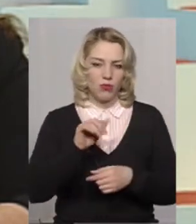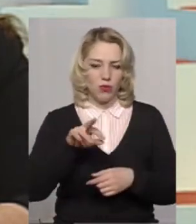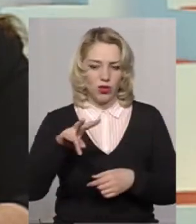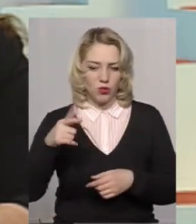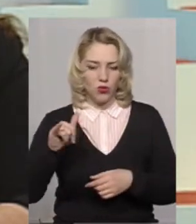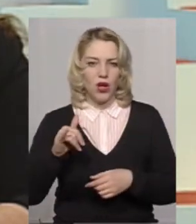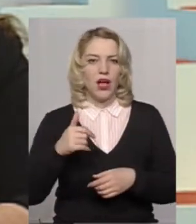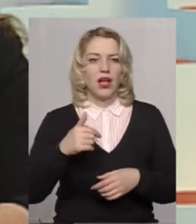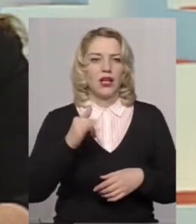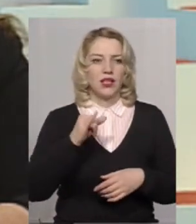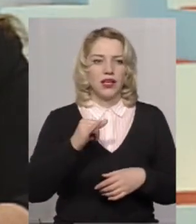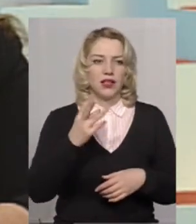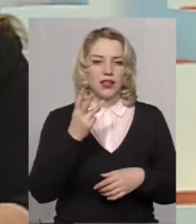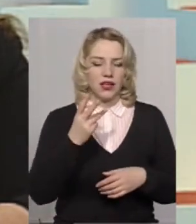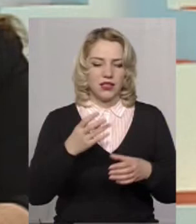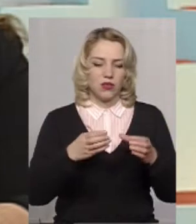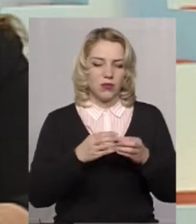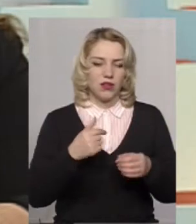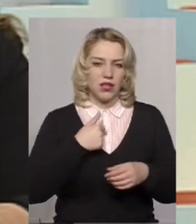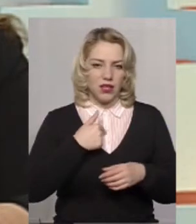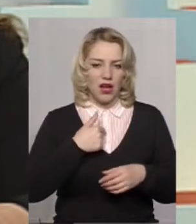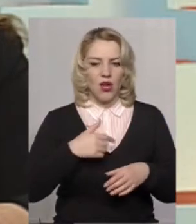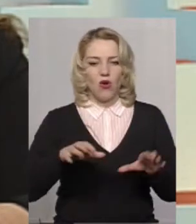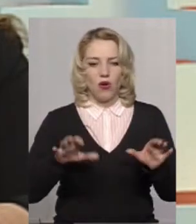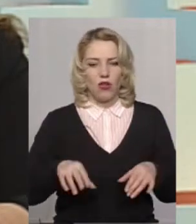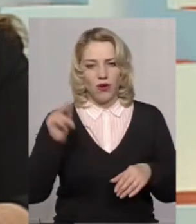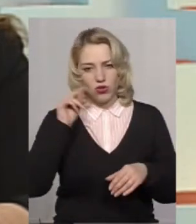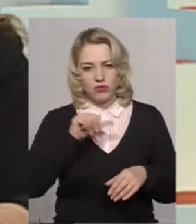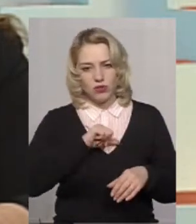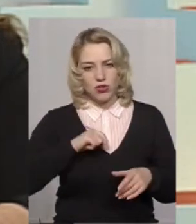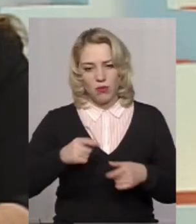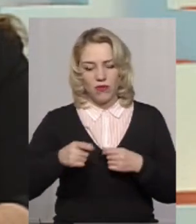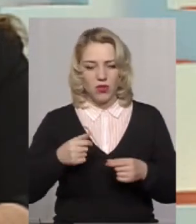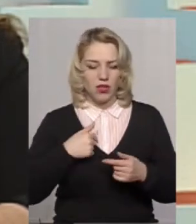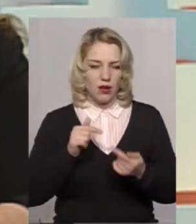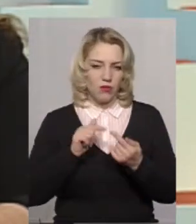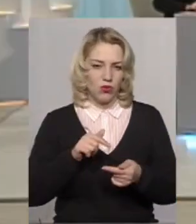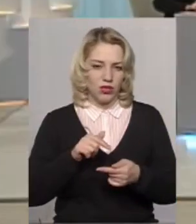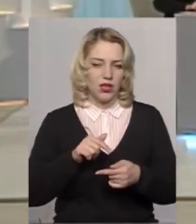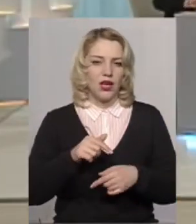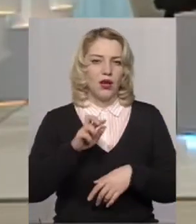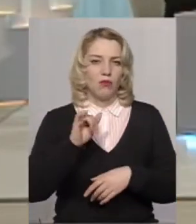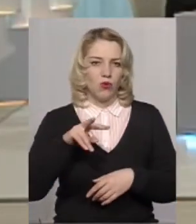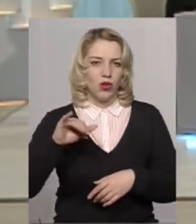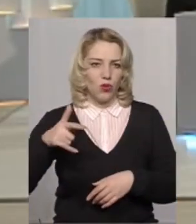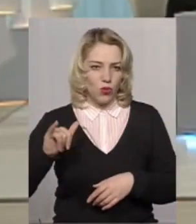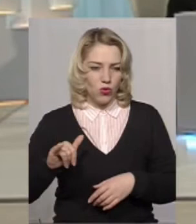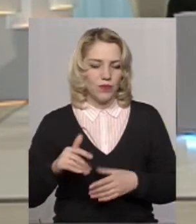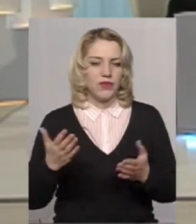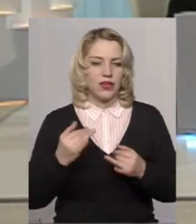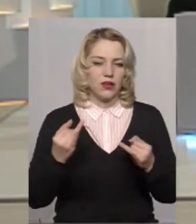працювала, я голова очнівського самоврядування, моя програма протидії булінгу. І які, можливо,